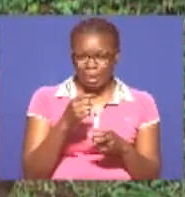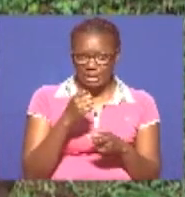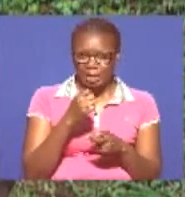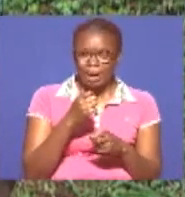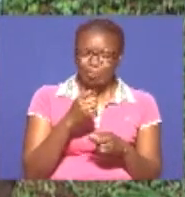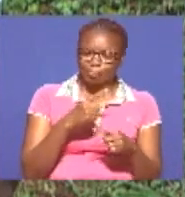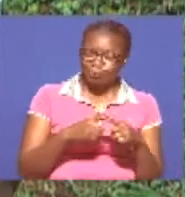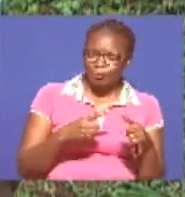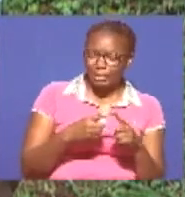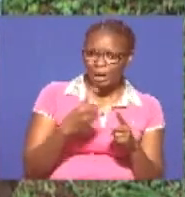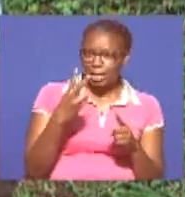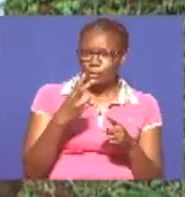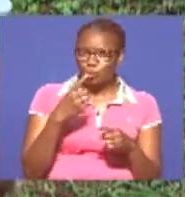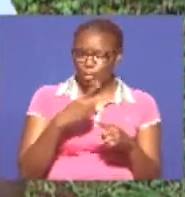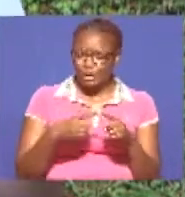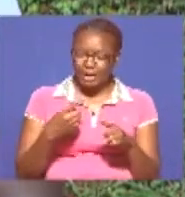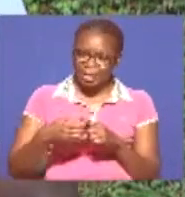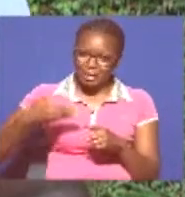tulikuwa tunapata hasara